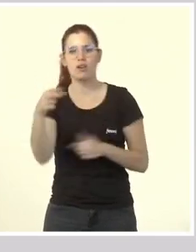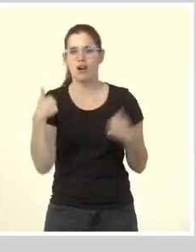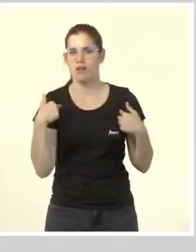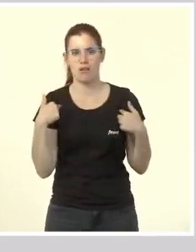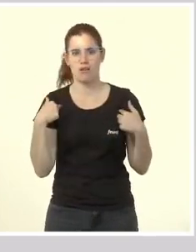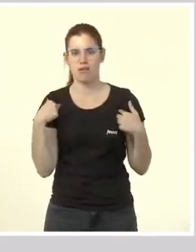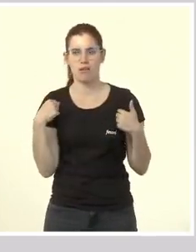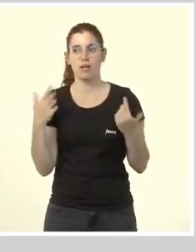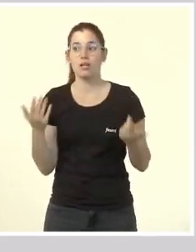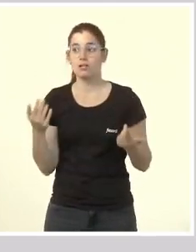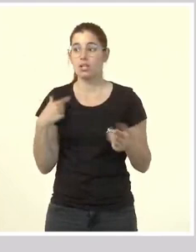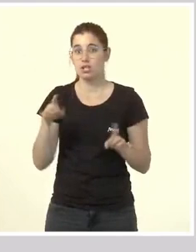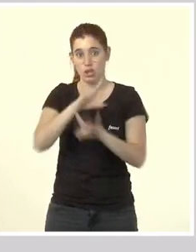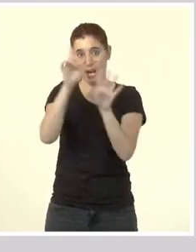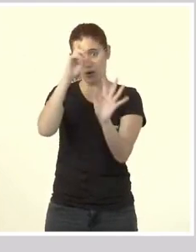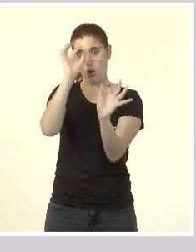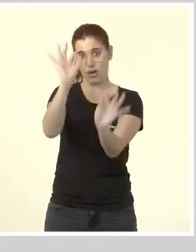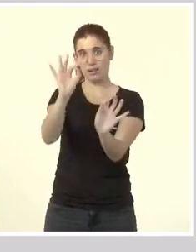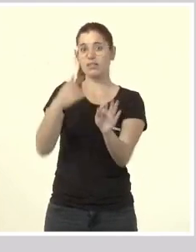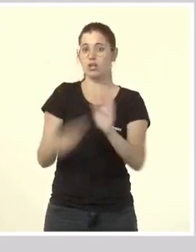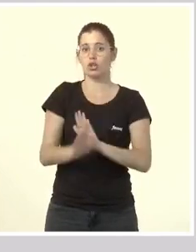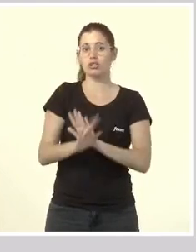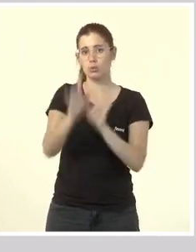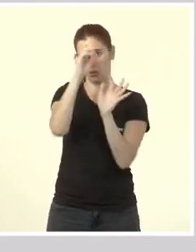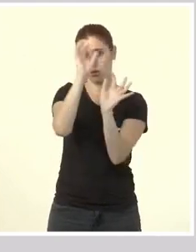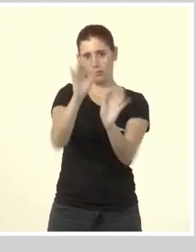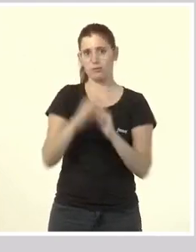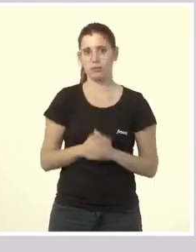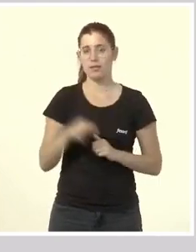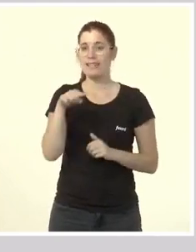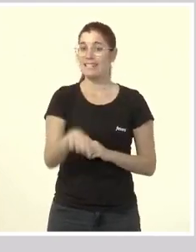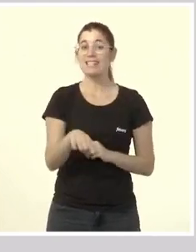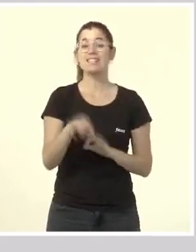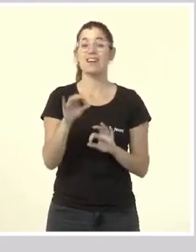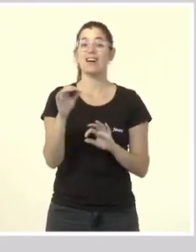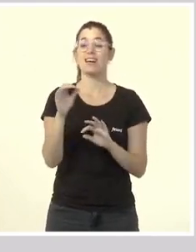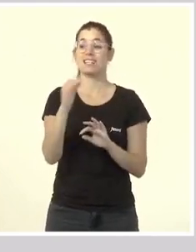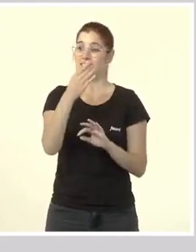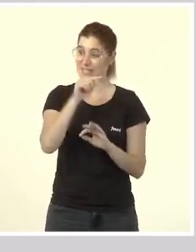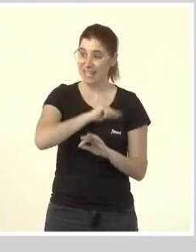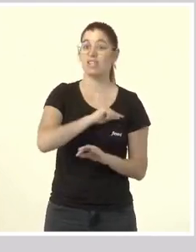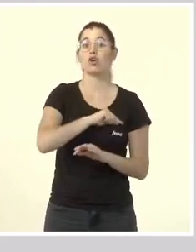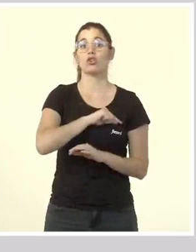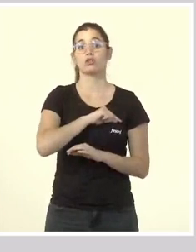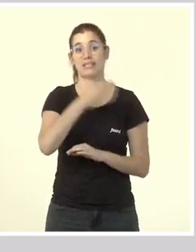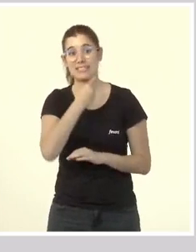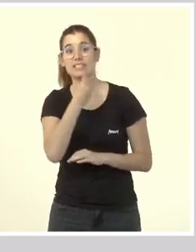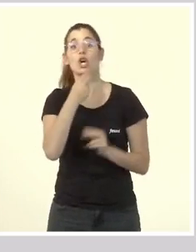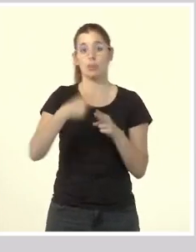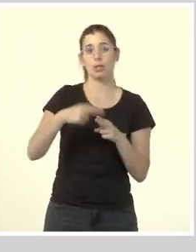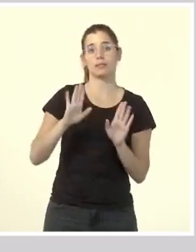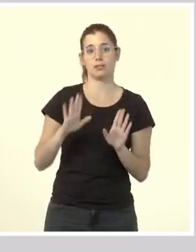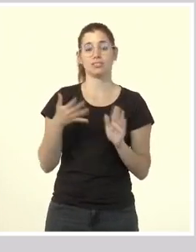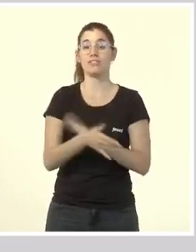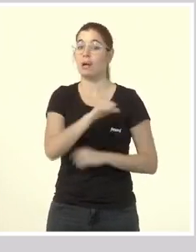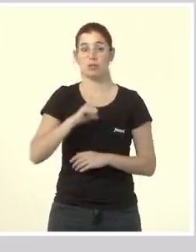Per tant, clar que soc coherent i ho seguiré sent. I aquesta és una postura ètica, estètica i política. No és una